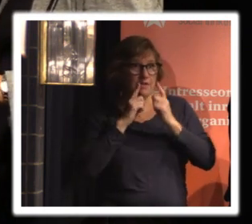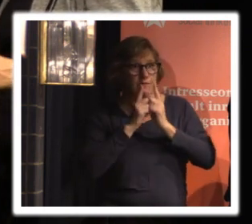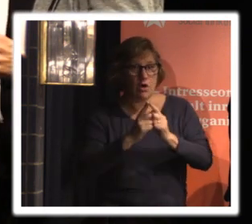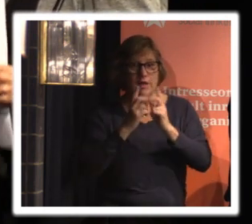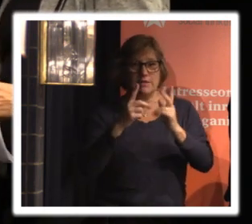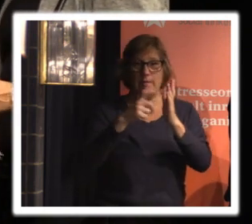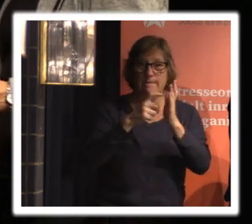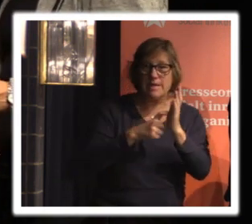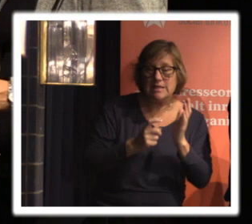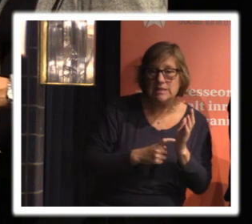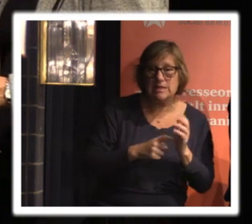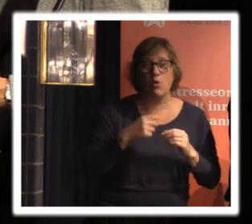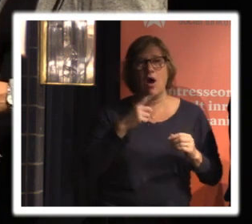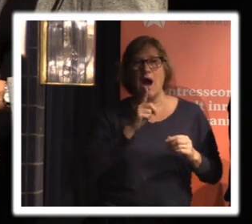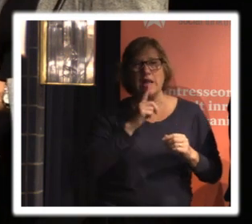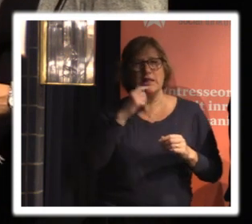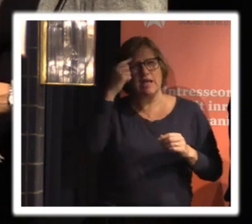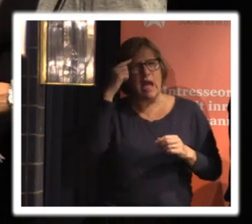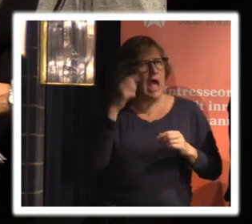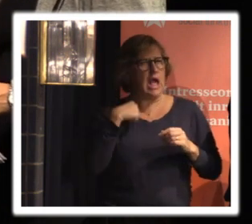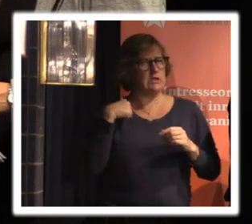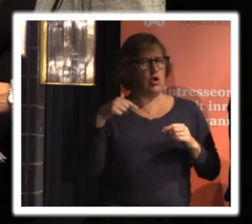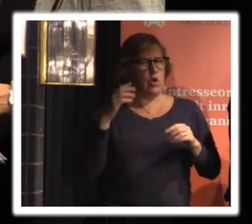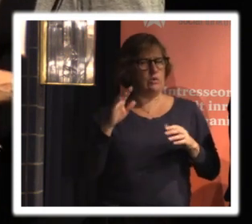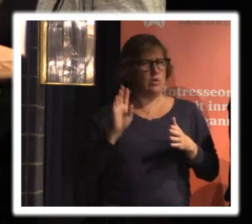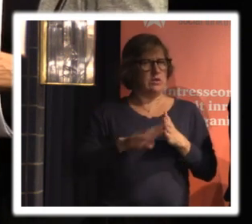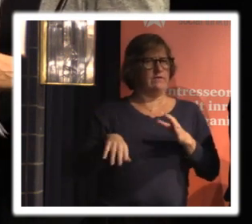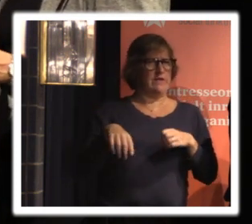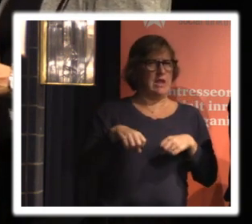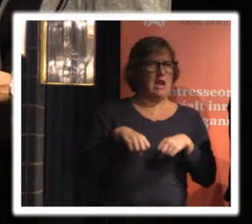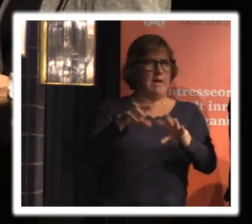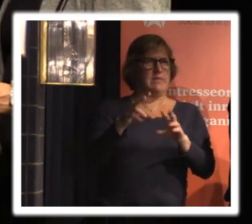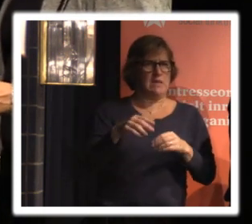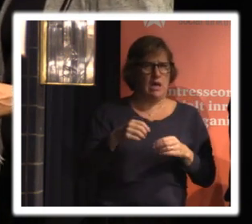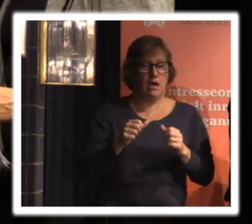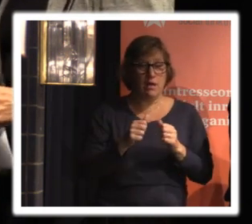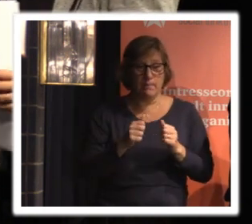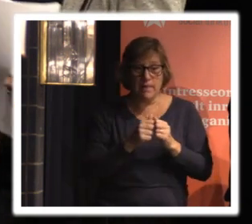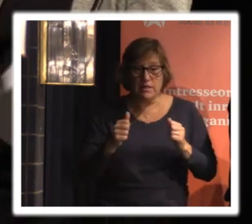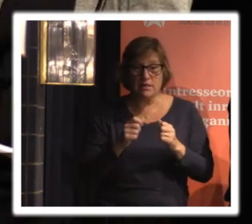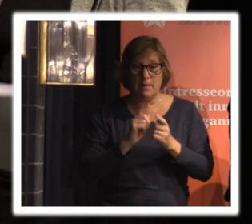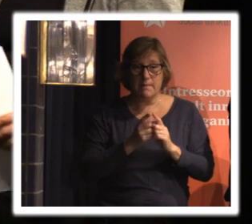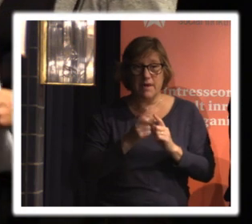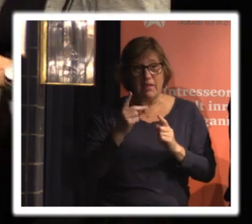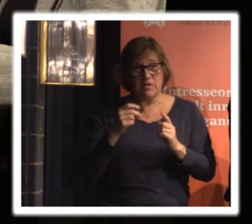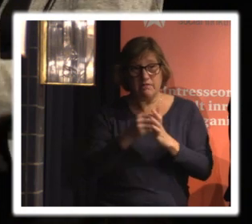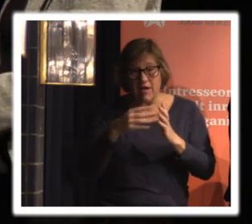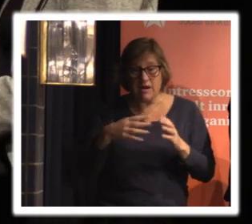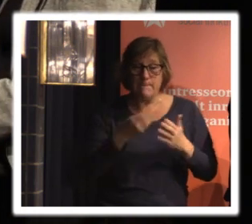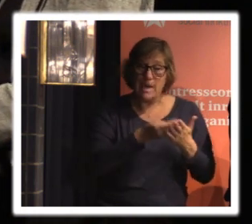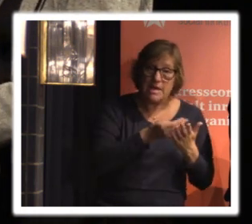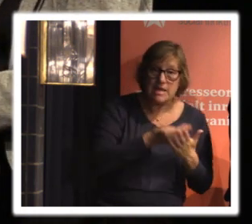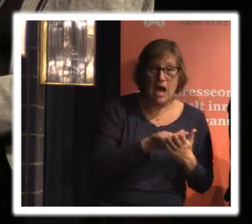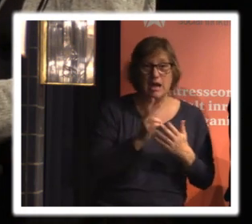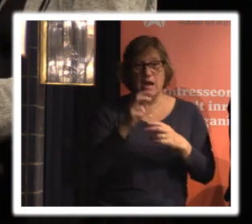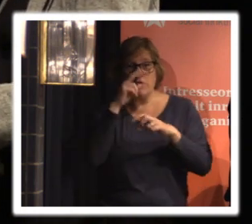vara så försiktig man kan liksom det innebär ju ofta liksom andra värden för organisationer om det så är pengar eller eller